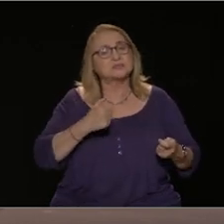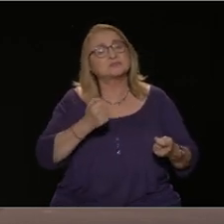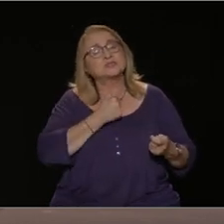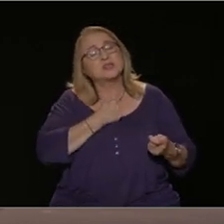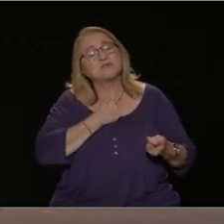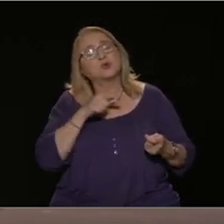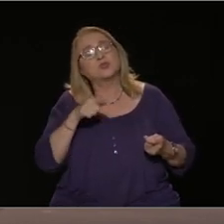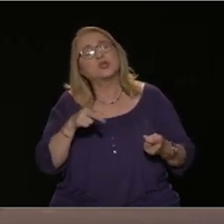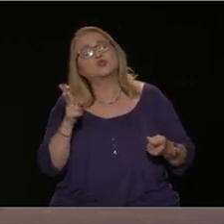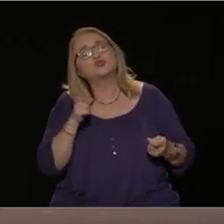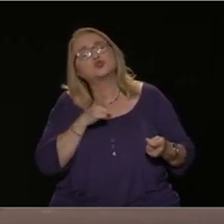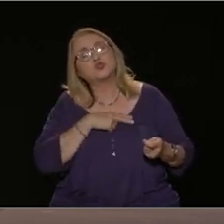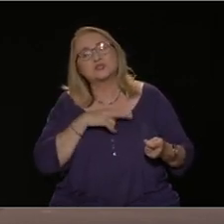επιλογή και στις εκλογήσεις 25 Ιουνίου.